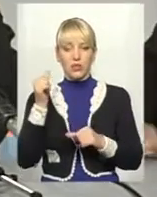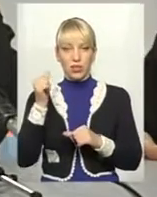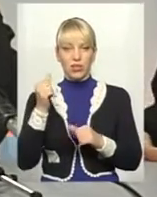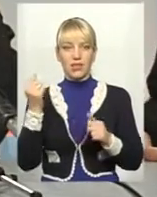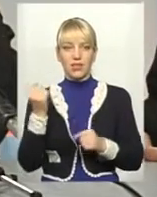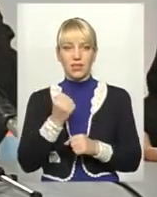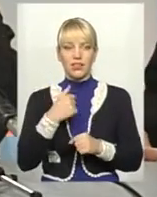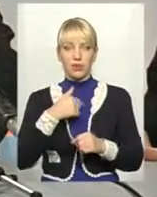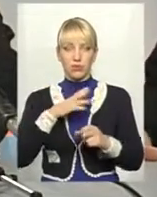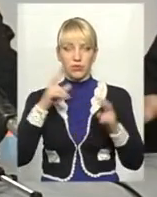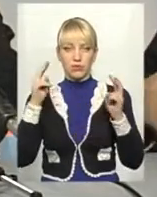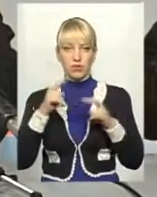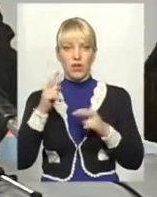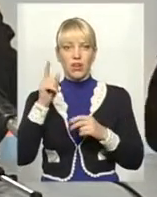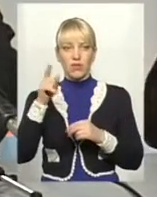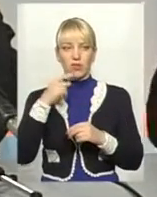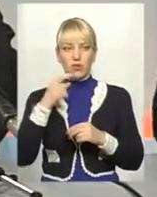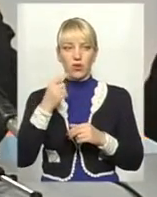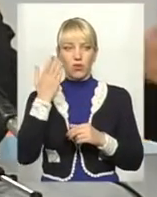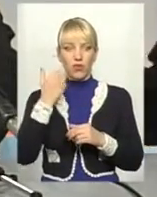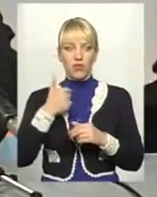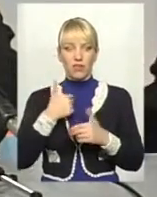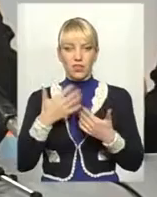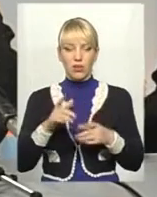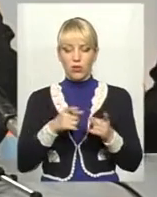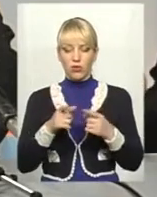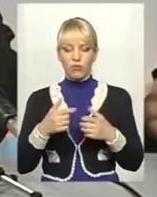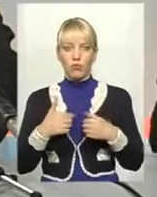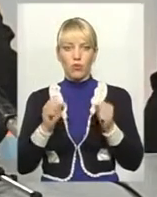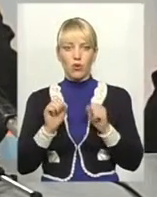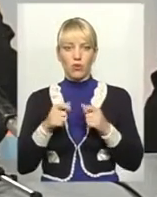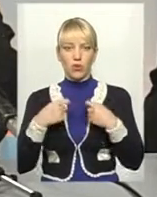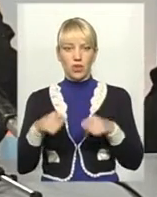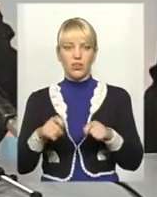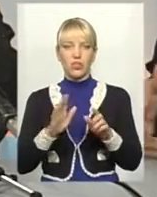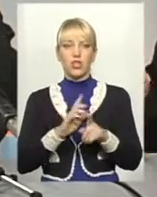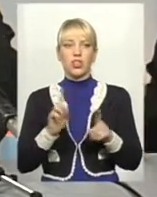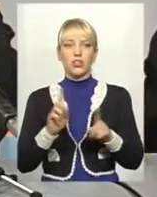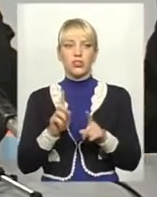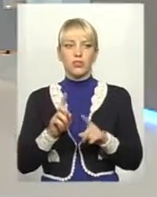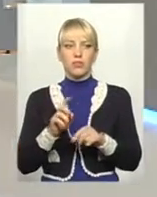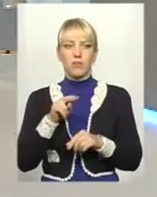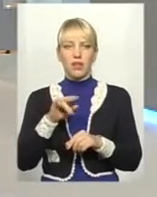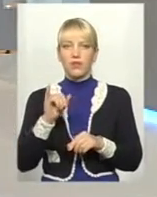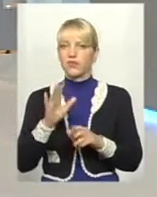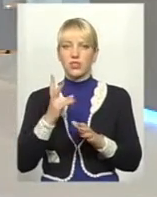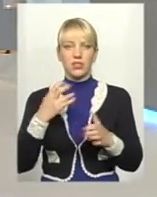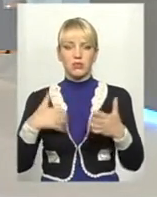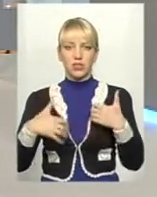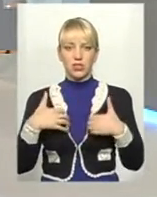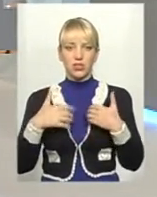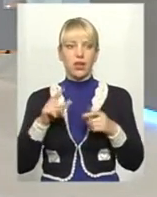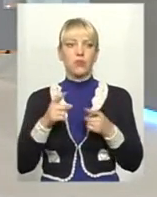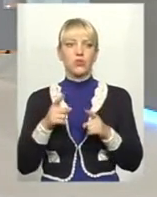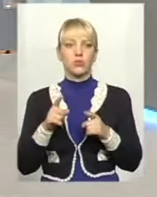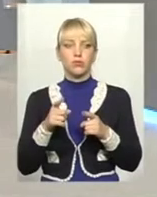свідком, то він каже, коли я кажу, що я вже все готовий продати, щоб тільки доповнити цей... А він каже, що ви не спішите. А я кажу,